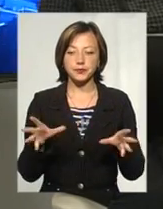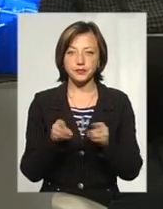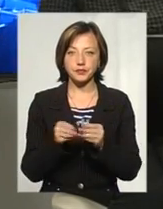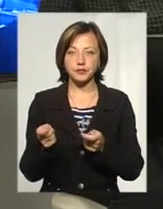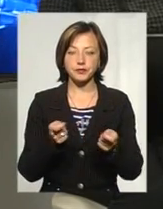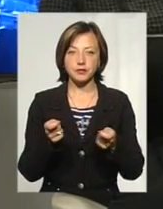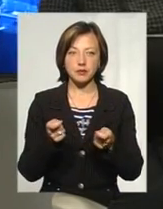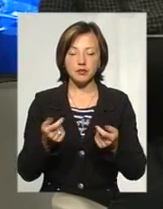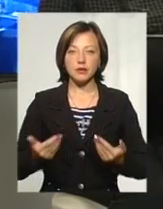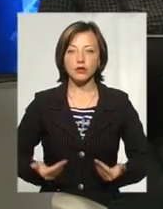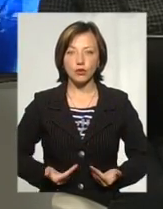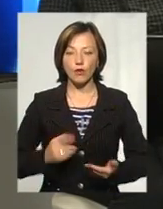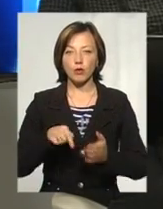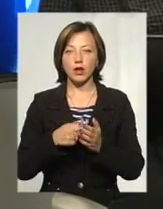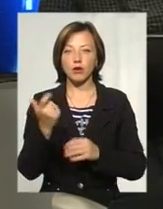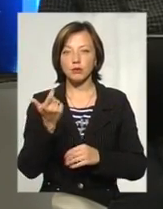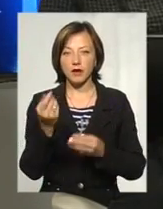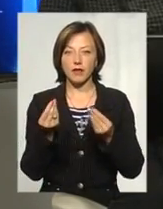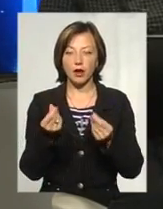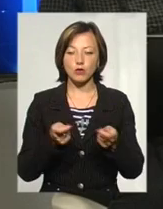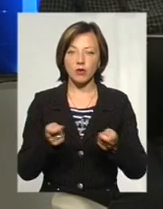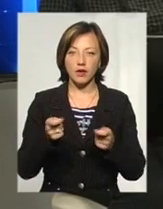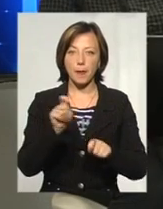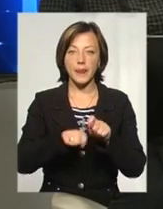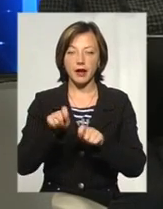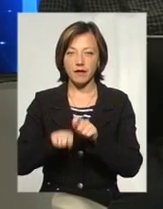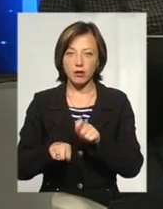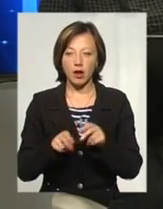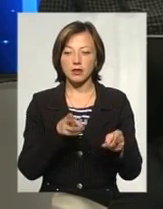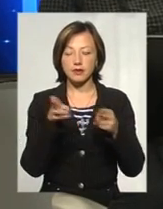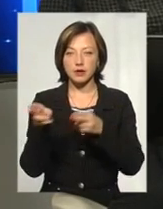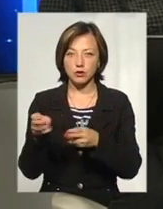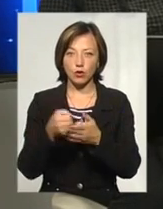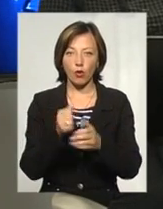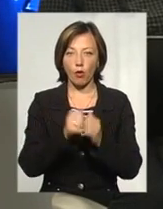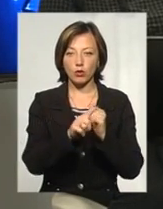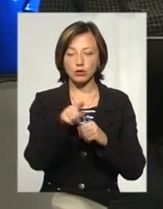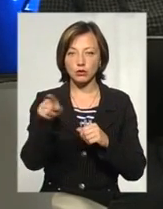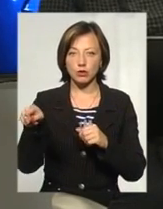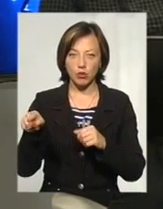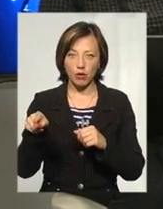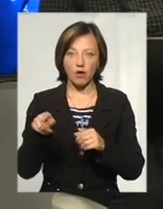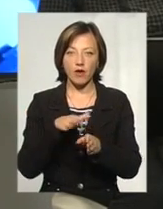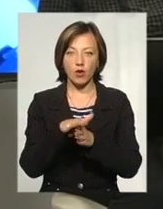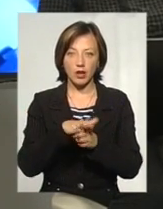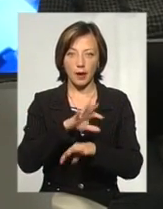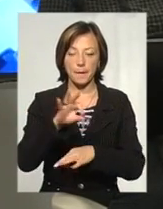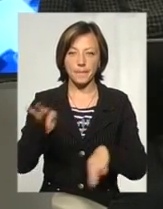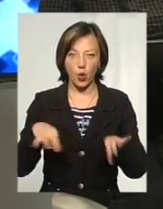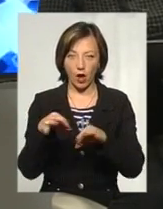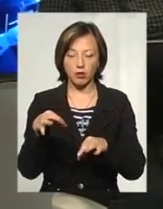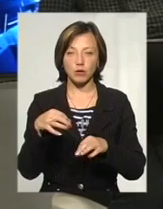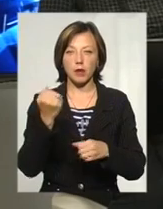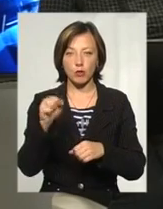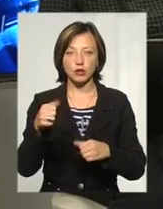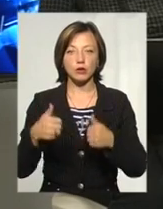управлінням житлоу комунального господарства, фінансовим управлінням перевірку з виїздом до кожного апліканта і переможця конкурсу.